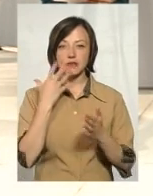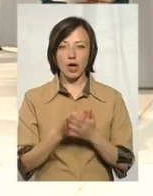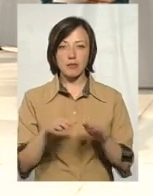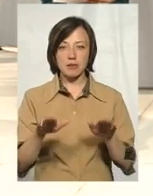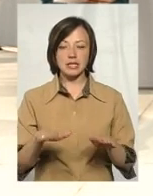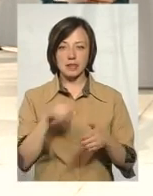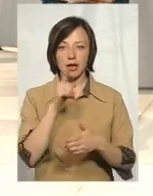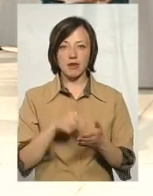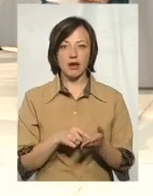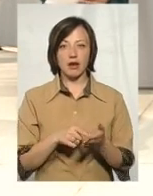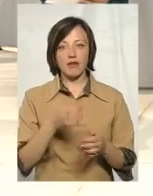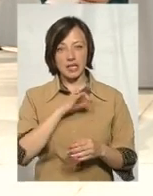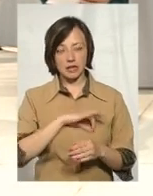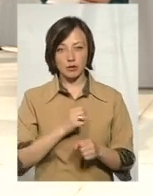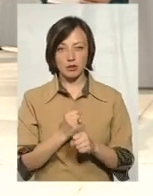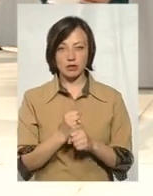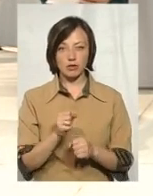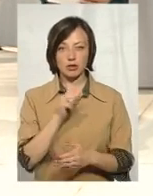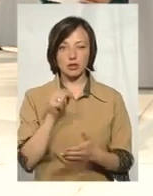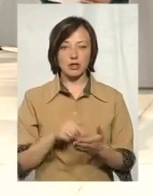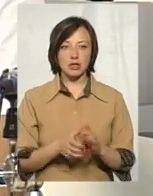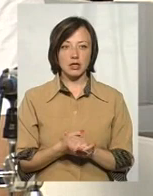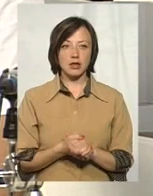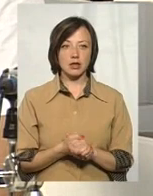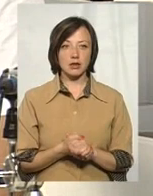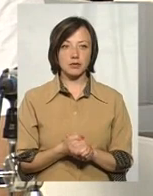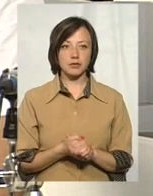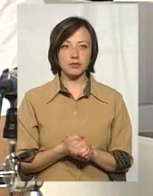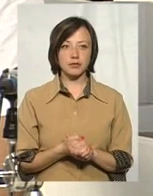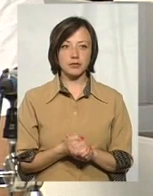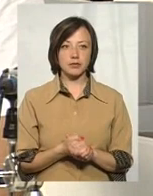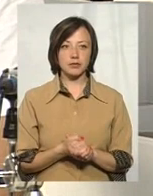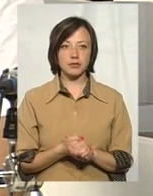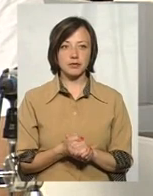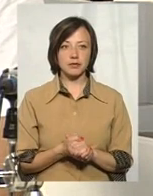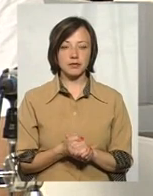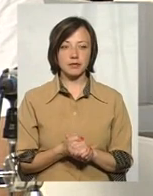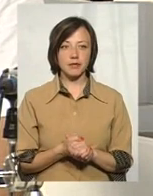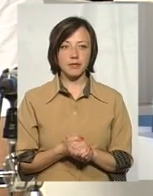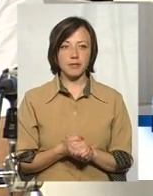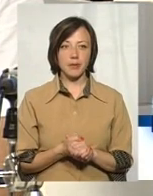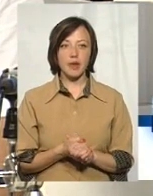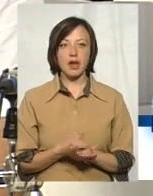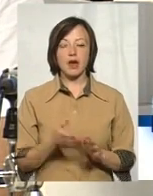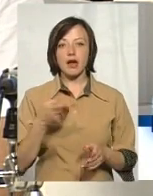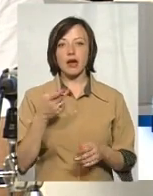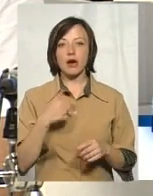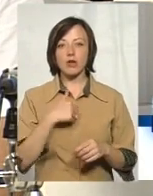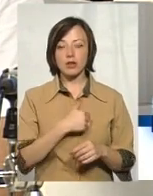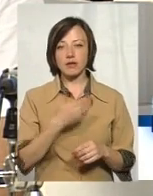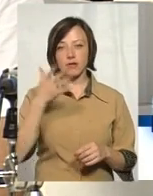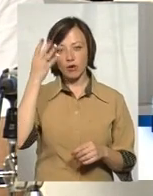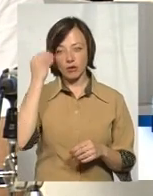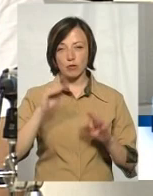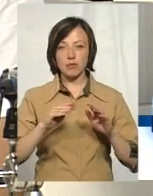місцева? І наскільки вона ефективно діє? Так є, але я би хотів, враховуючи, що там, де кірниця, і там, де немає, я би хотів, що